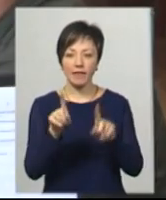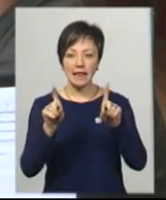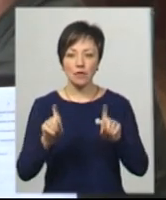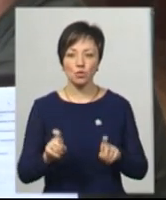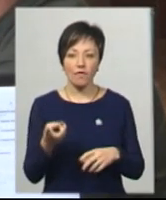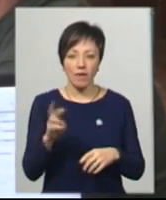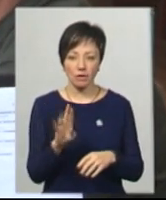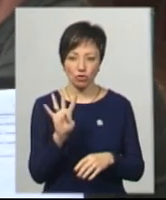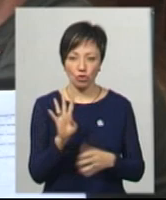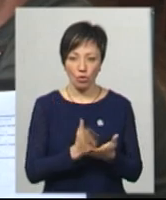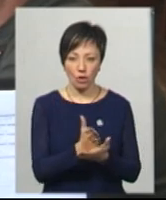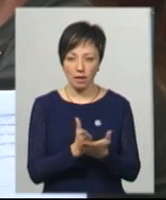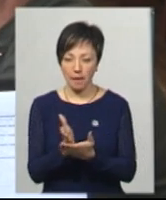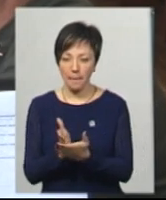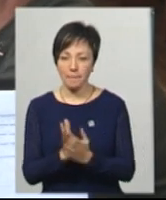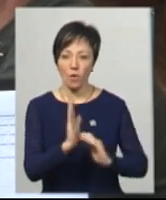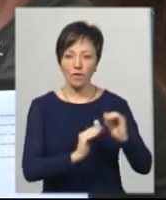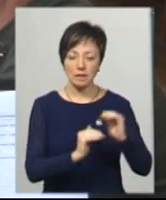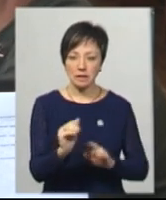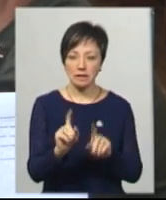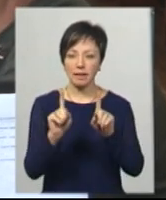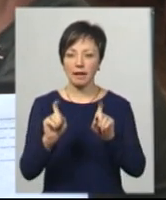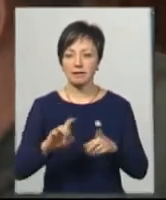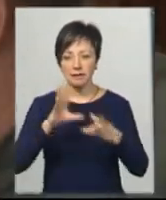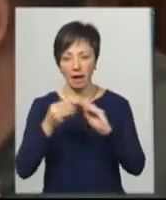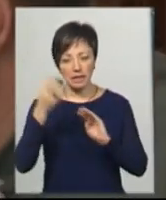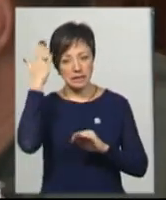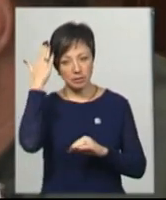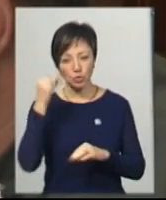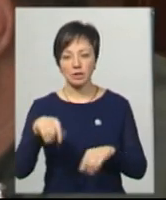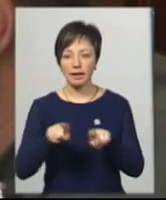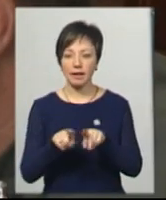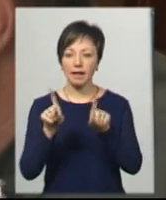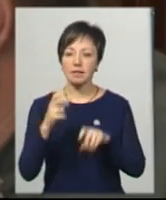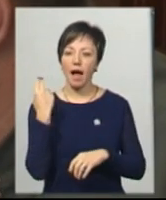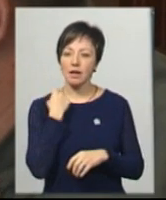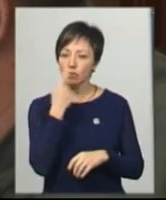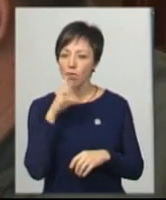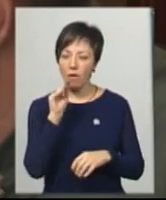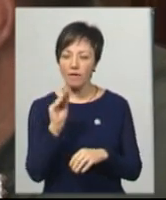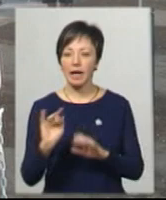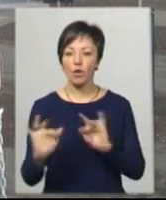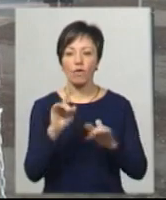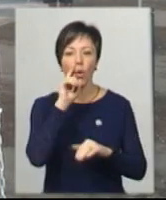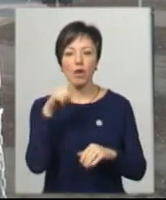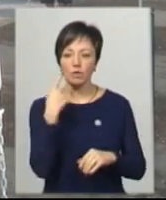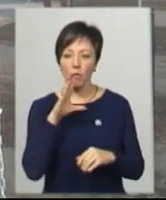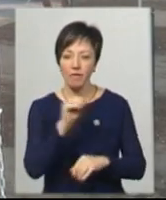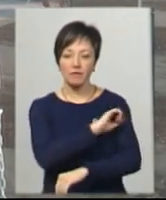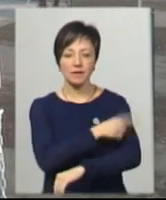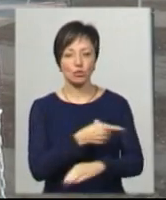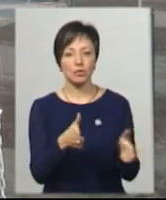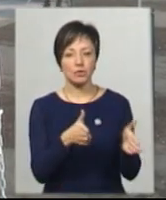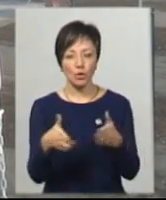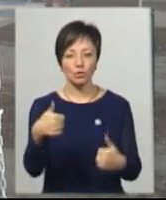чотирьох напрямків. Професійне спрямування, тест на загальні здібності, а також тест з англійської мови та ділової української мови. З фізичної